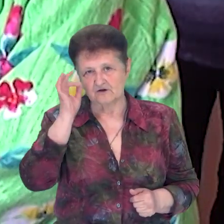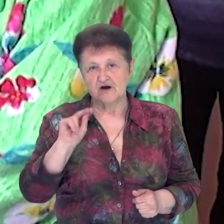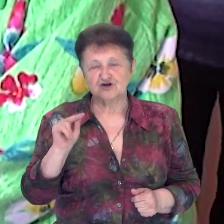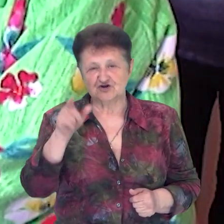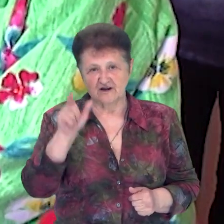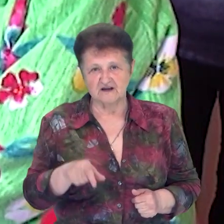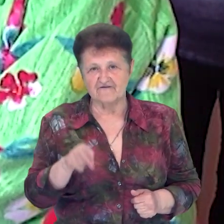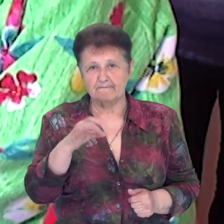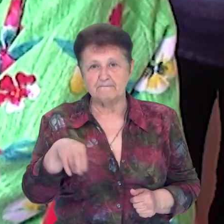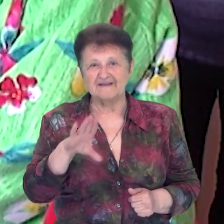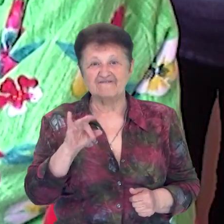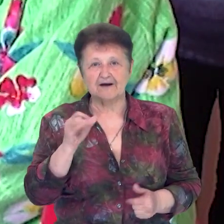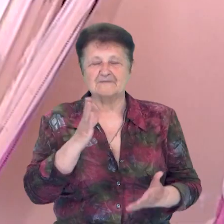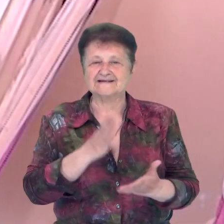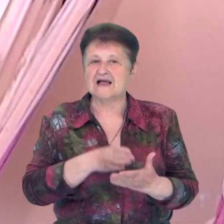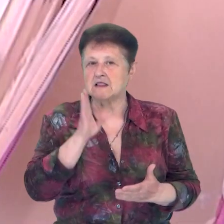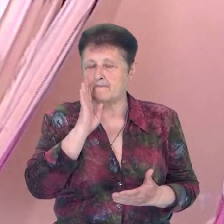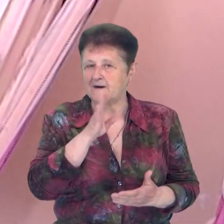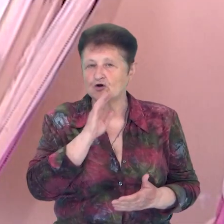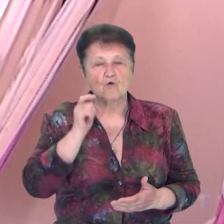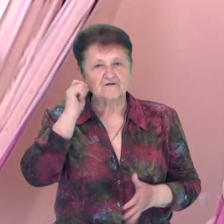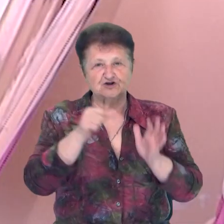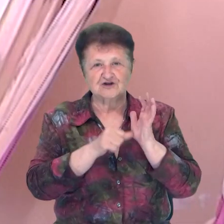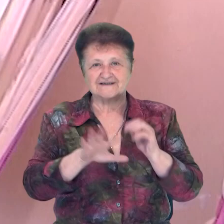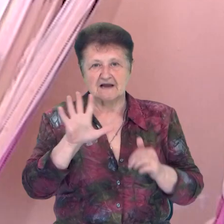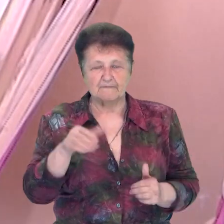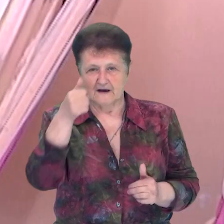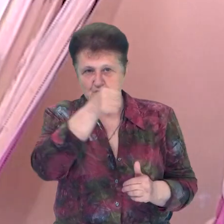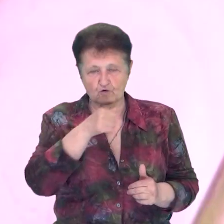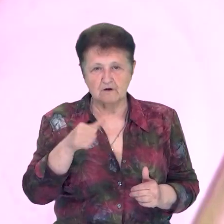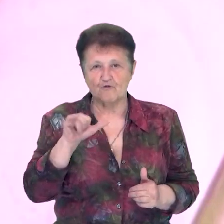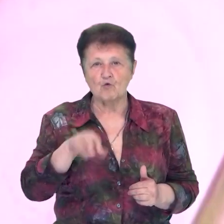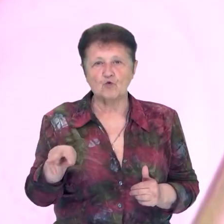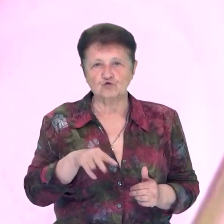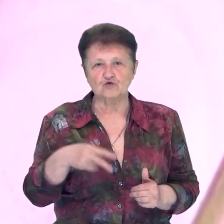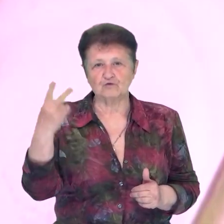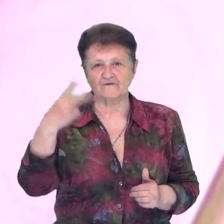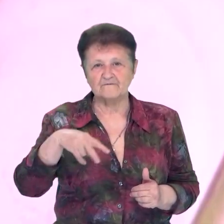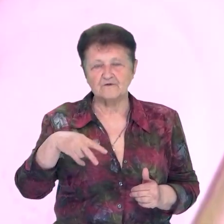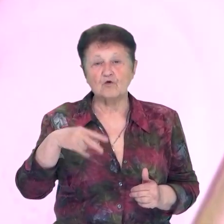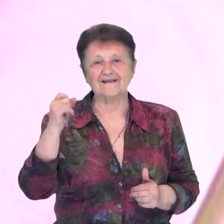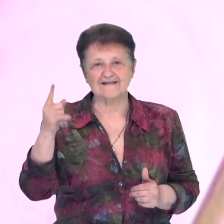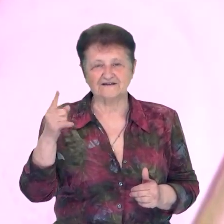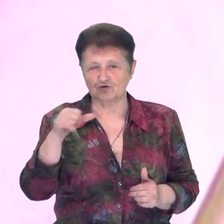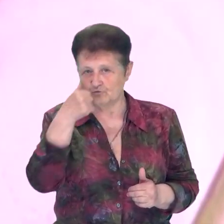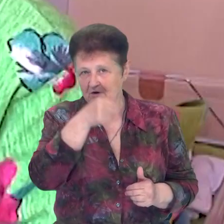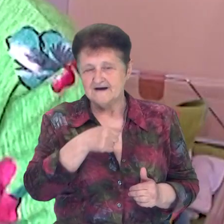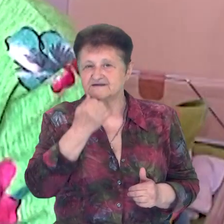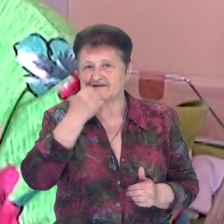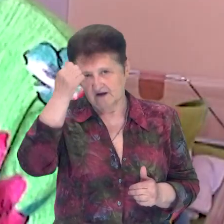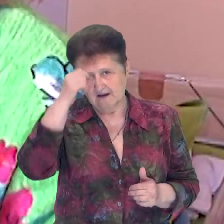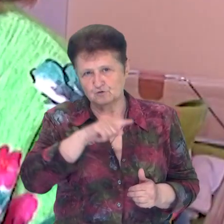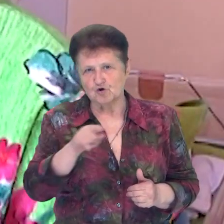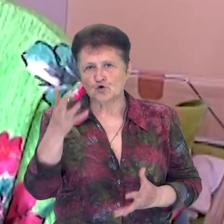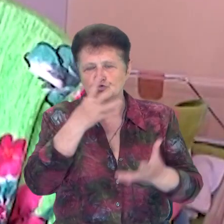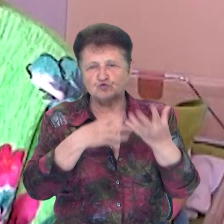Чернігівка Валентина Підвербна стала матір'ю у віці 65 років у лютому 2011 року. Завдяки процедурі